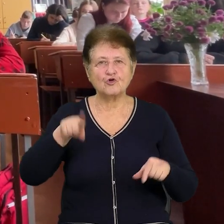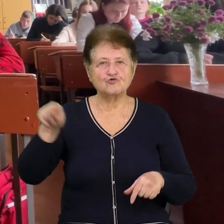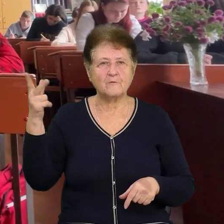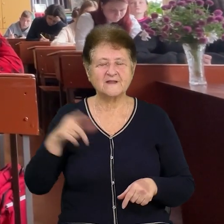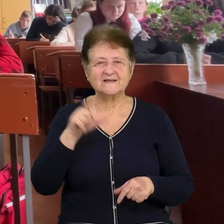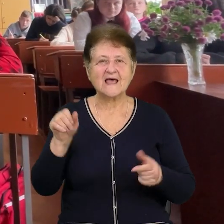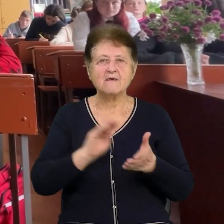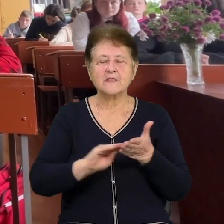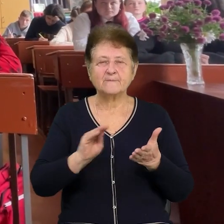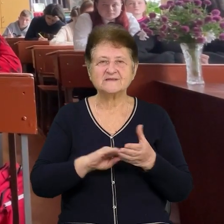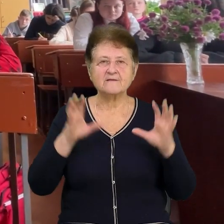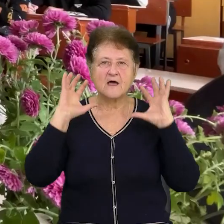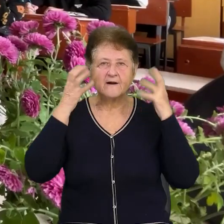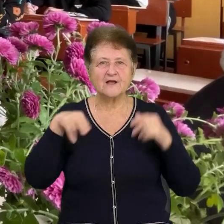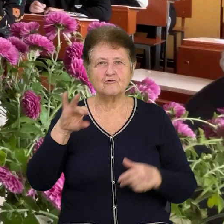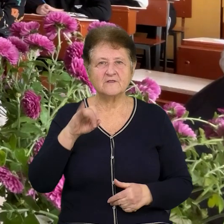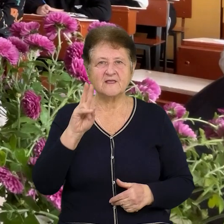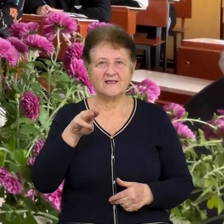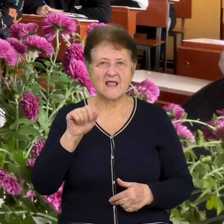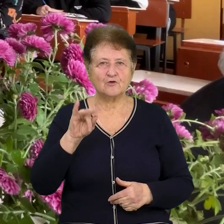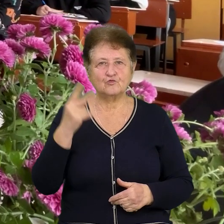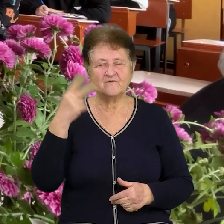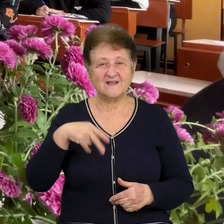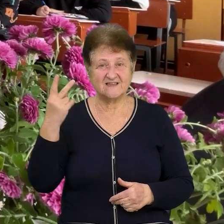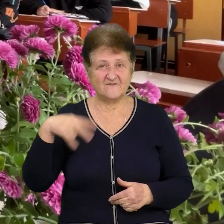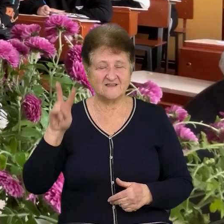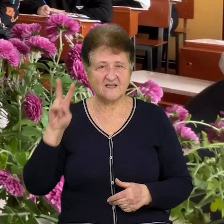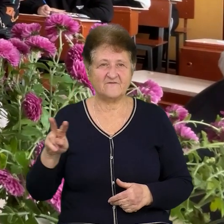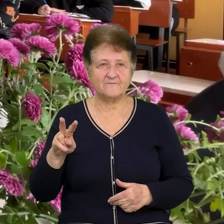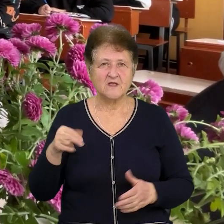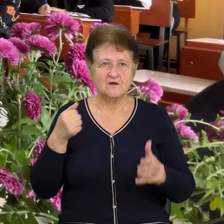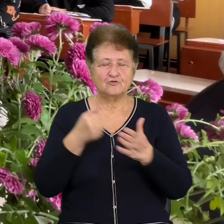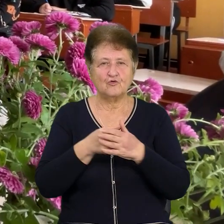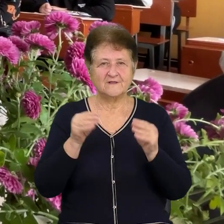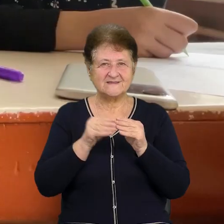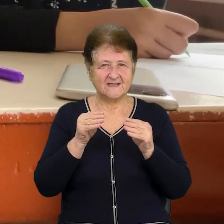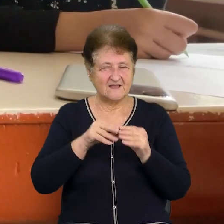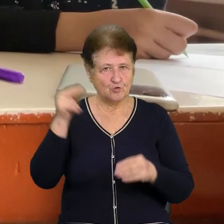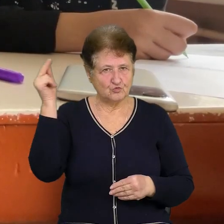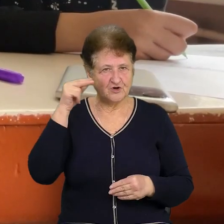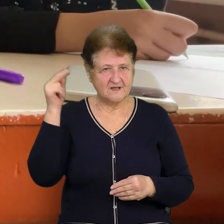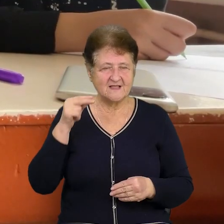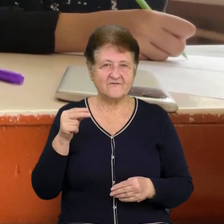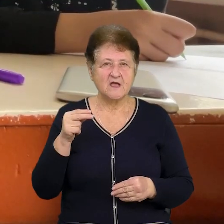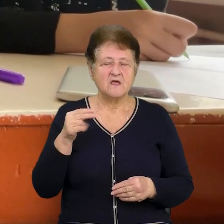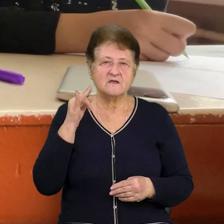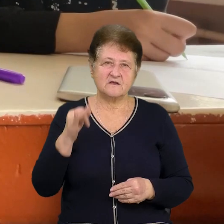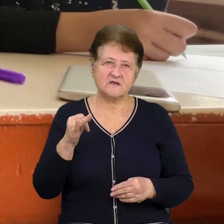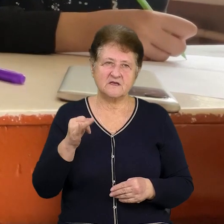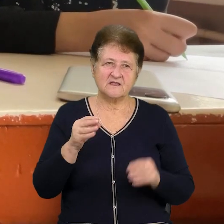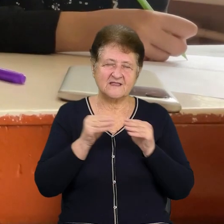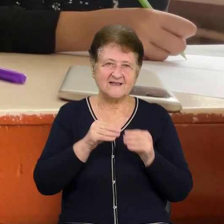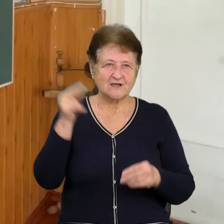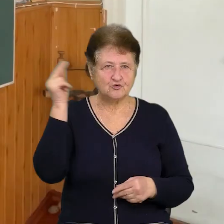написання радіодиктанту Національної єдності 2022 сіли до десяти вчителів та тридцять учнів старших класів. Дев